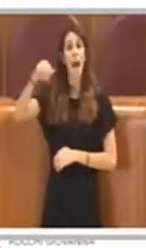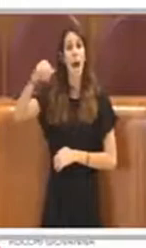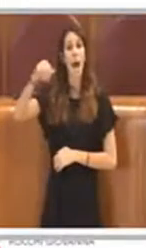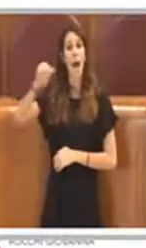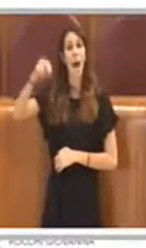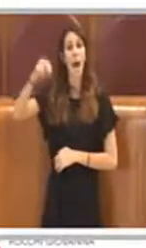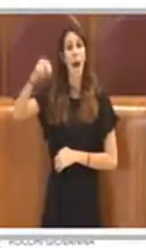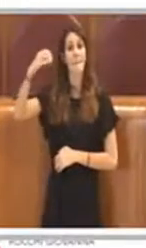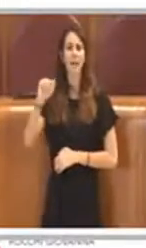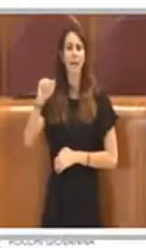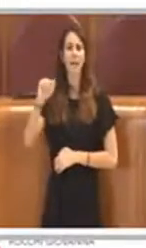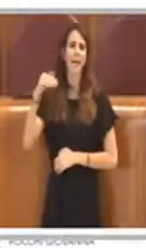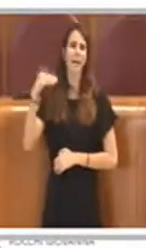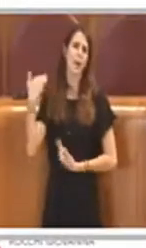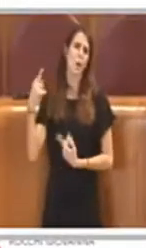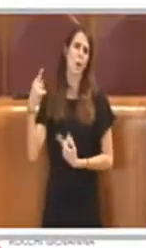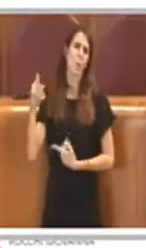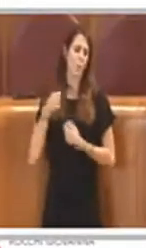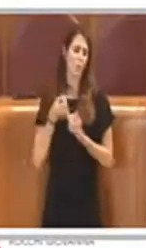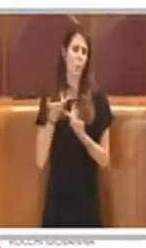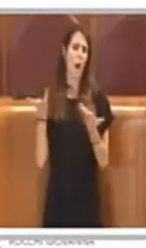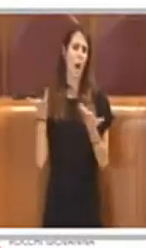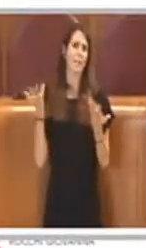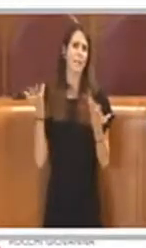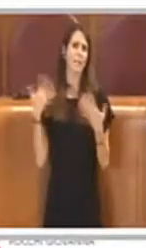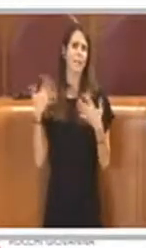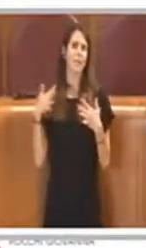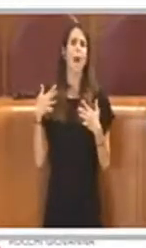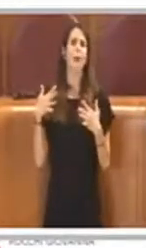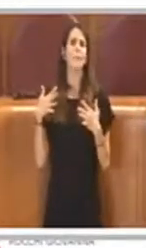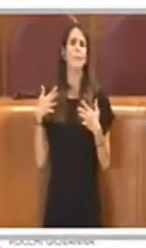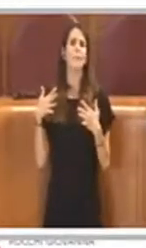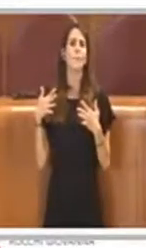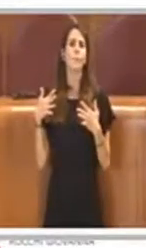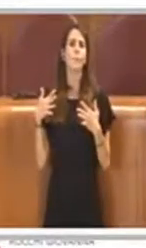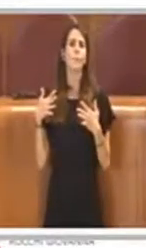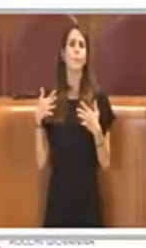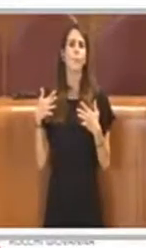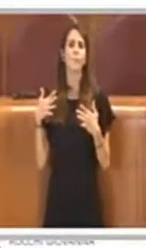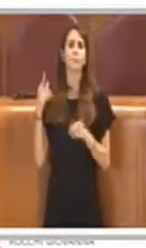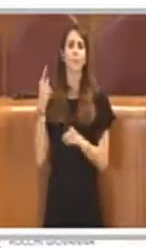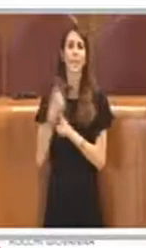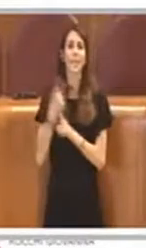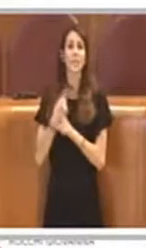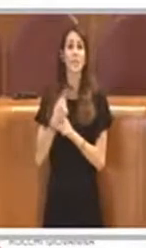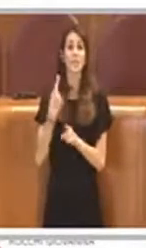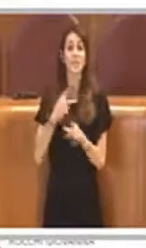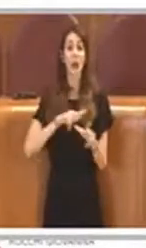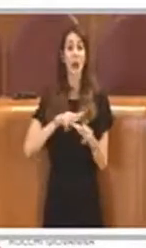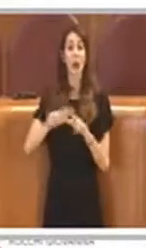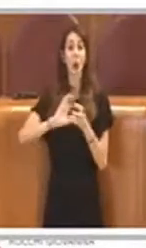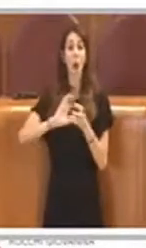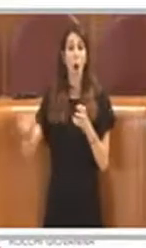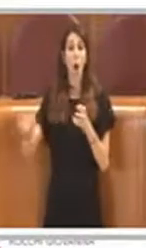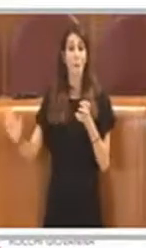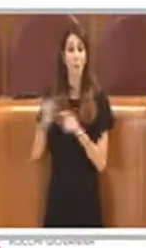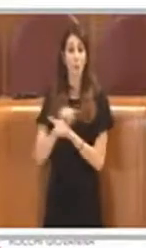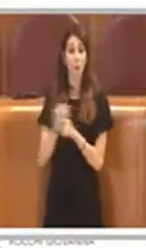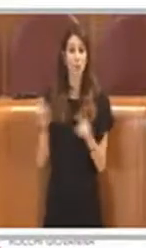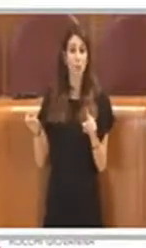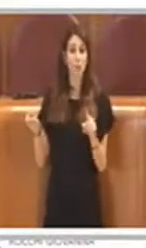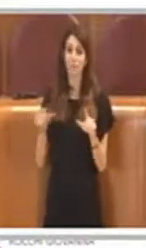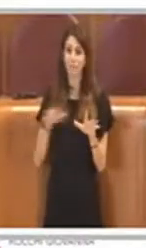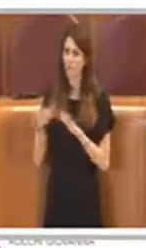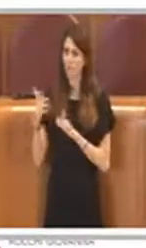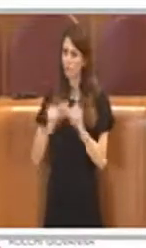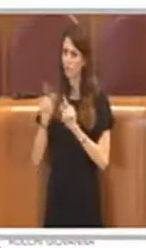quante volte è successo, lo stesso consigliere Corsetti, quante volte è successo che delle necessità dei municipi non a governo il Movimento